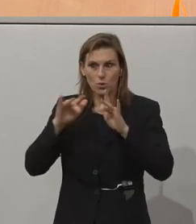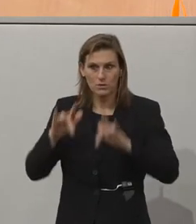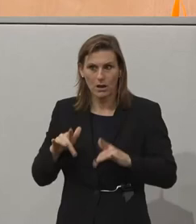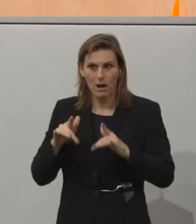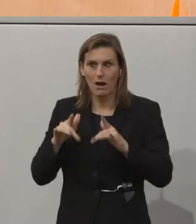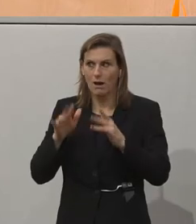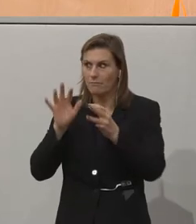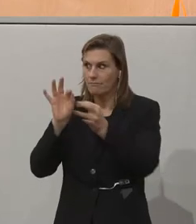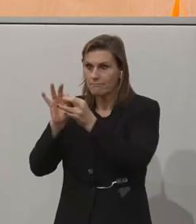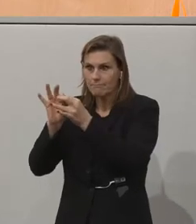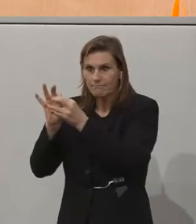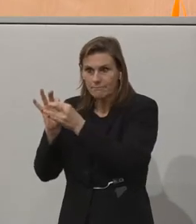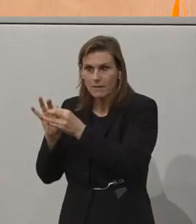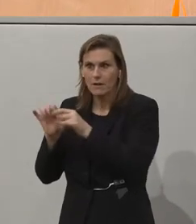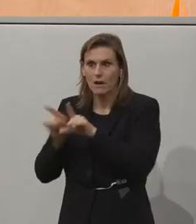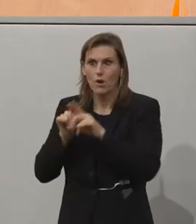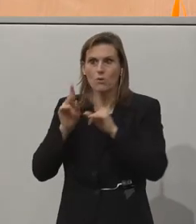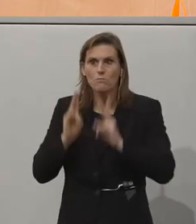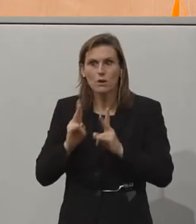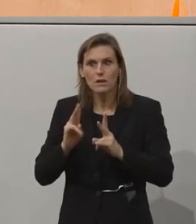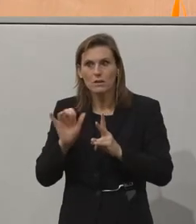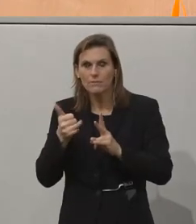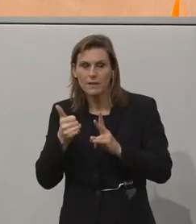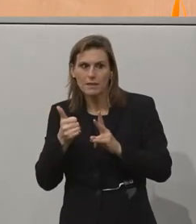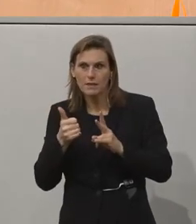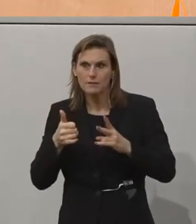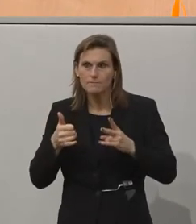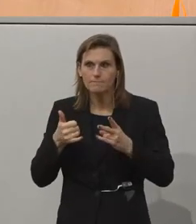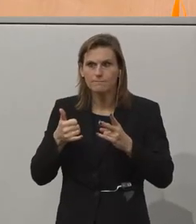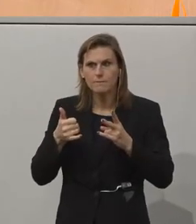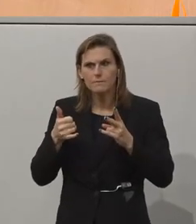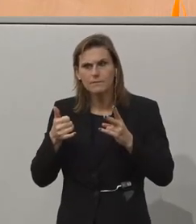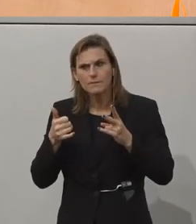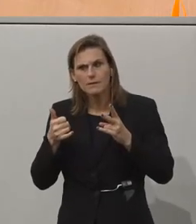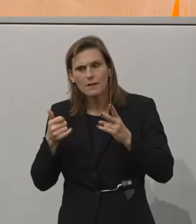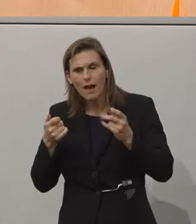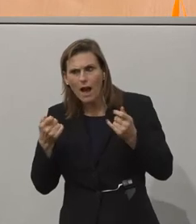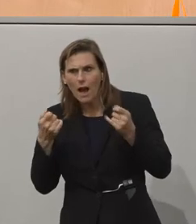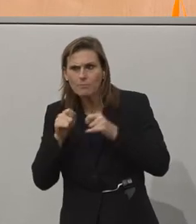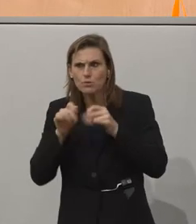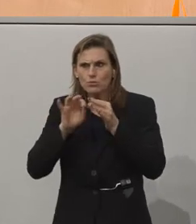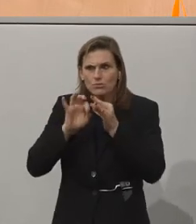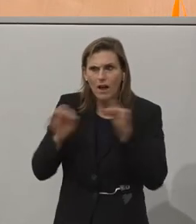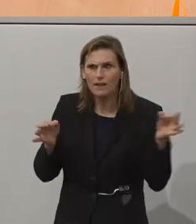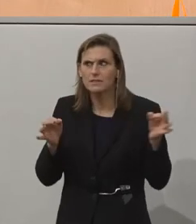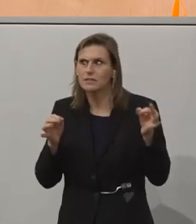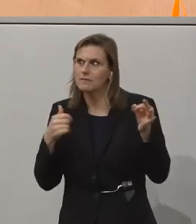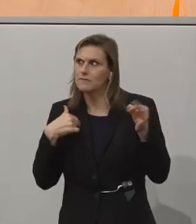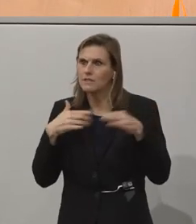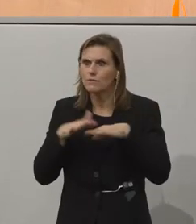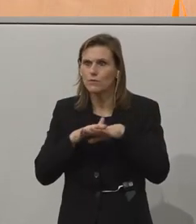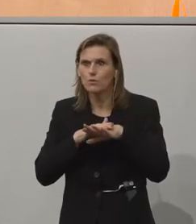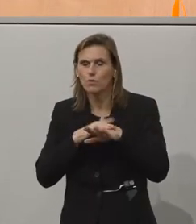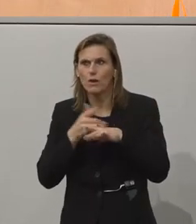Möglichkeit geben zu einem Eindruck, einem Abschlussstatement, um zu zeigen, was vielleicht ein Umdenken